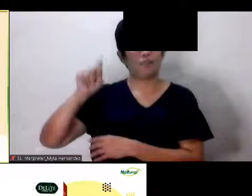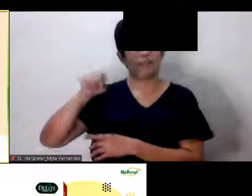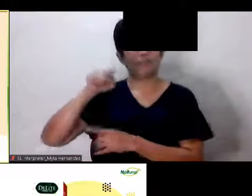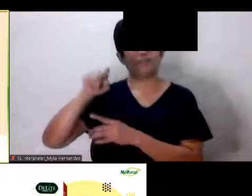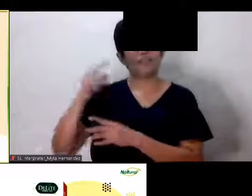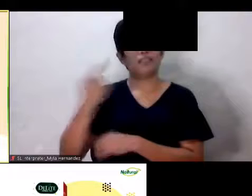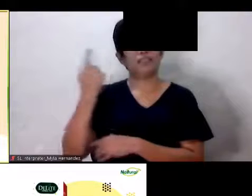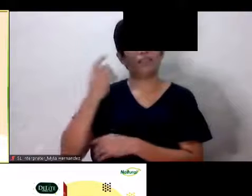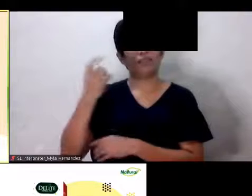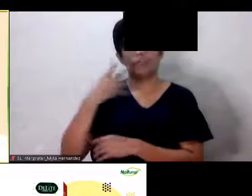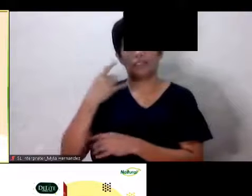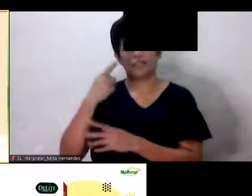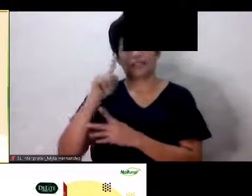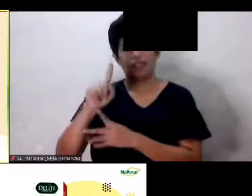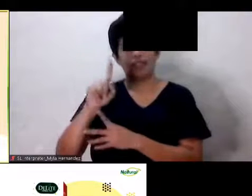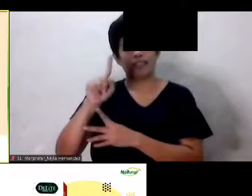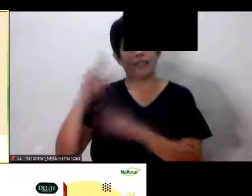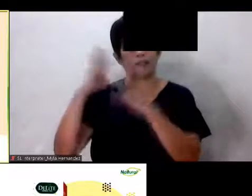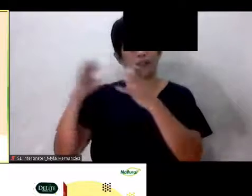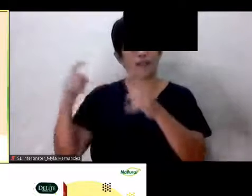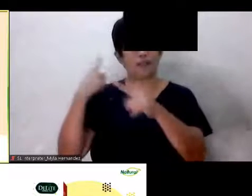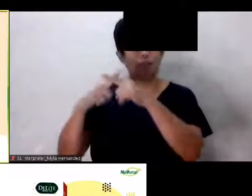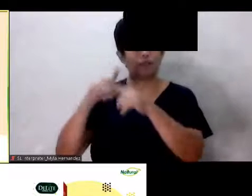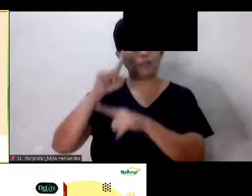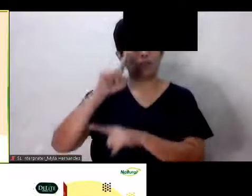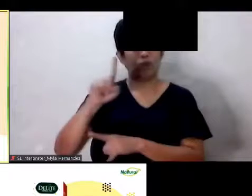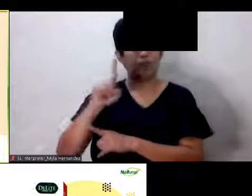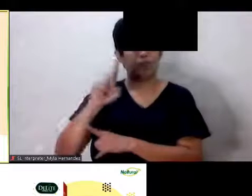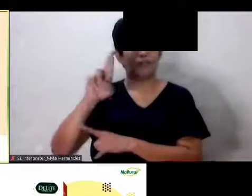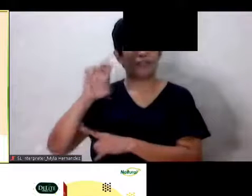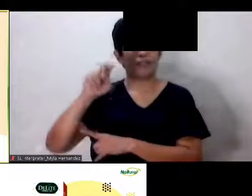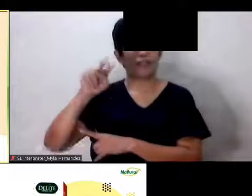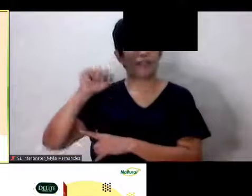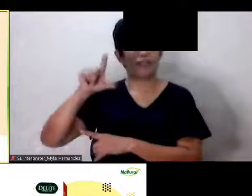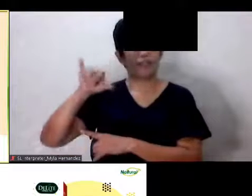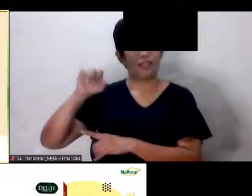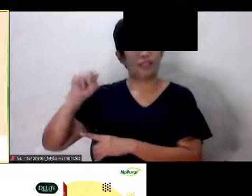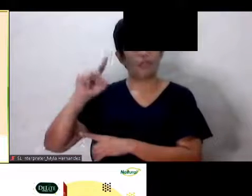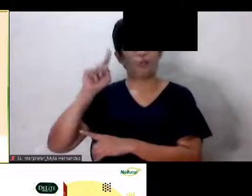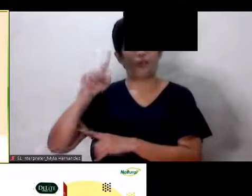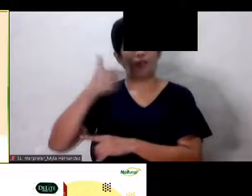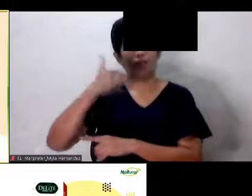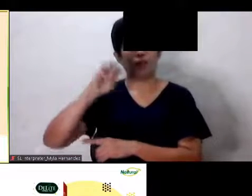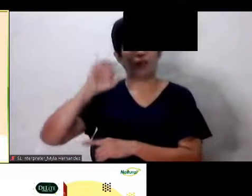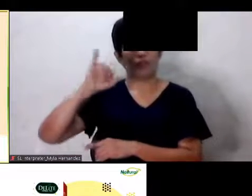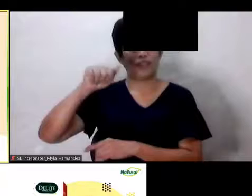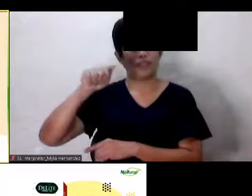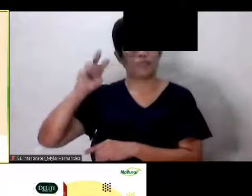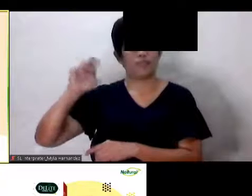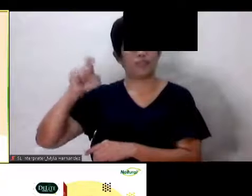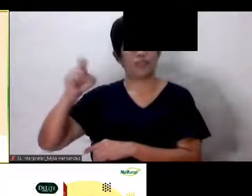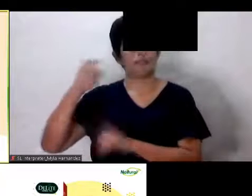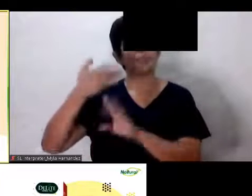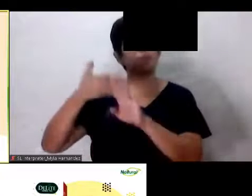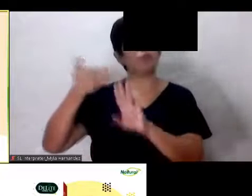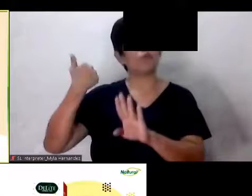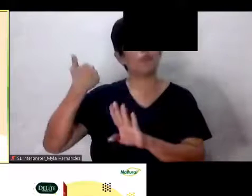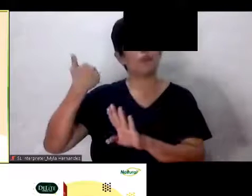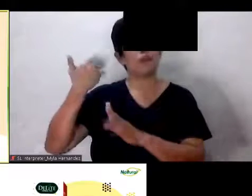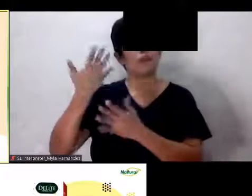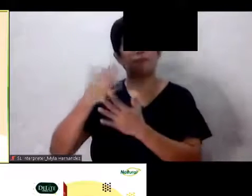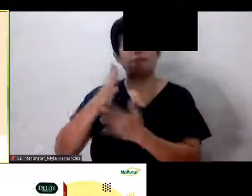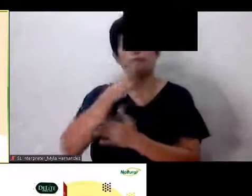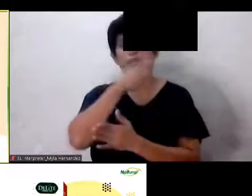Plus Plus 1 Renaline Plus 1 Guya Max Before Breakfast Yan God bless po Pero mahirap daw Mabili